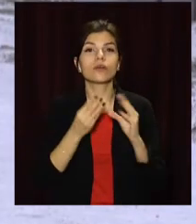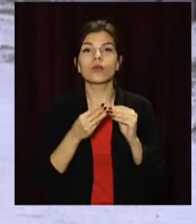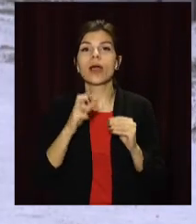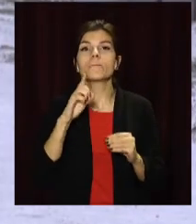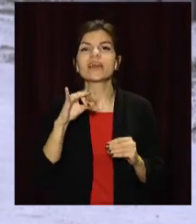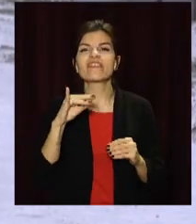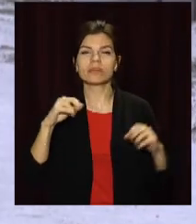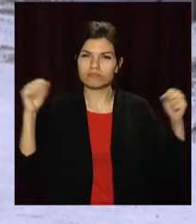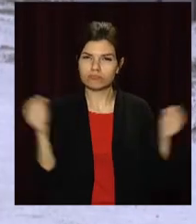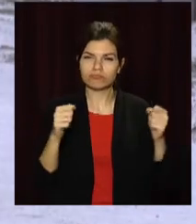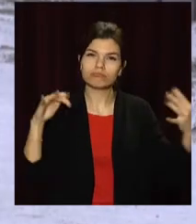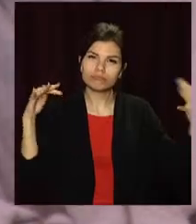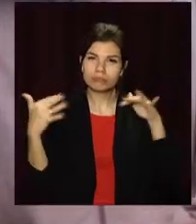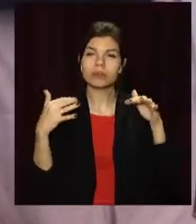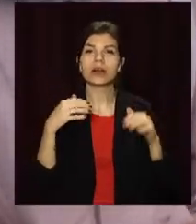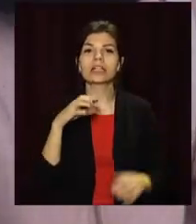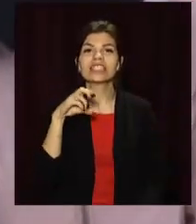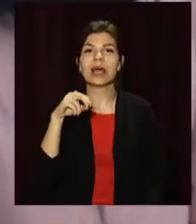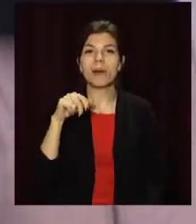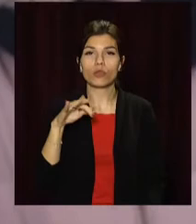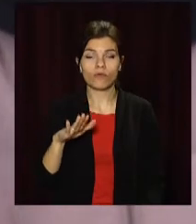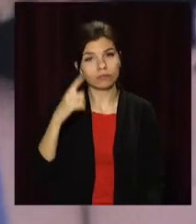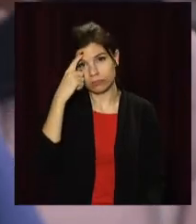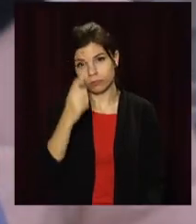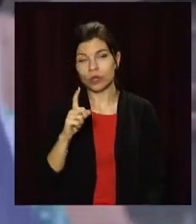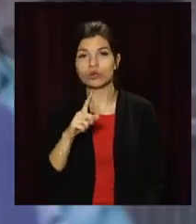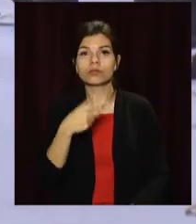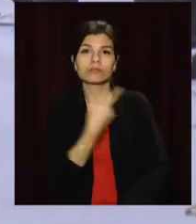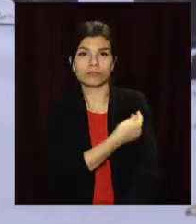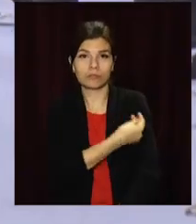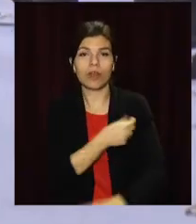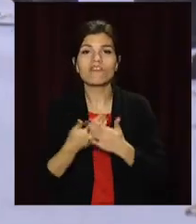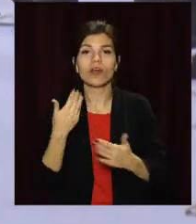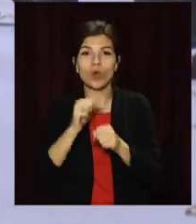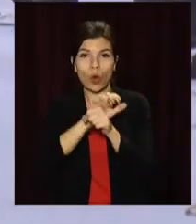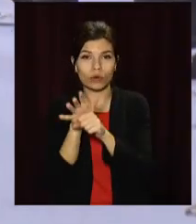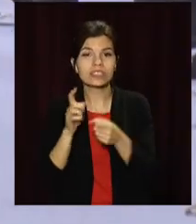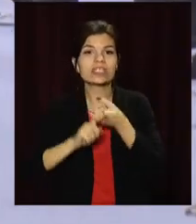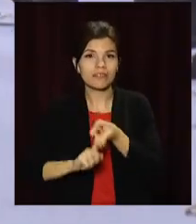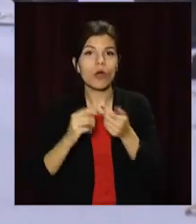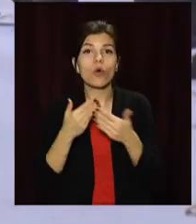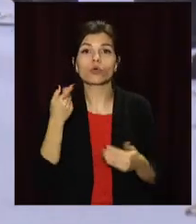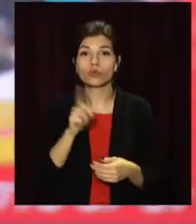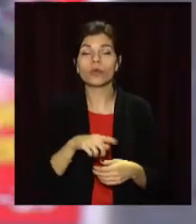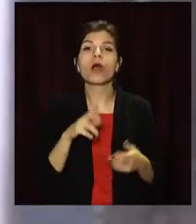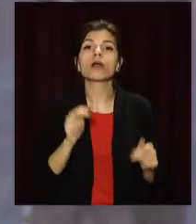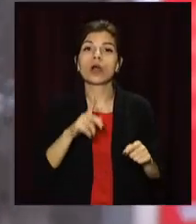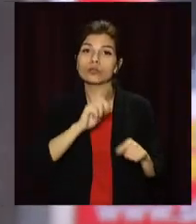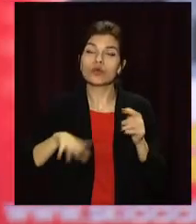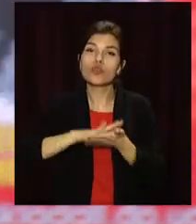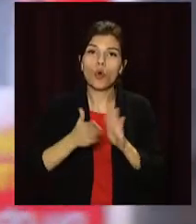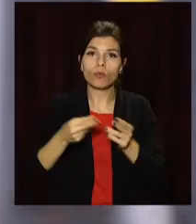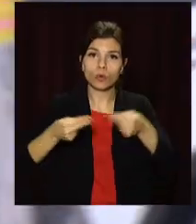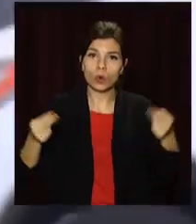брифінгу міністр охорони здоров'я Максим Степанов повідомив, строки щеплення населення від коронавірусу залежатимуть від того, як швидко укладуть